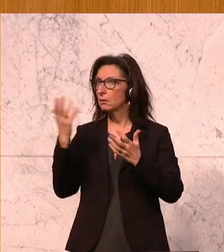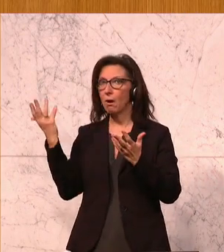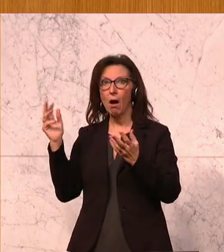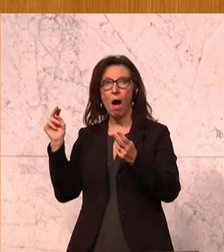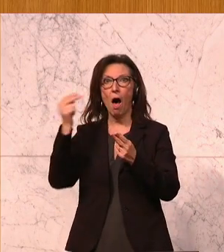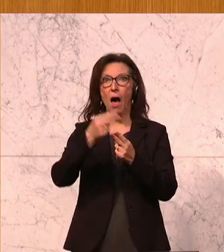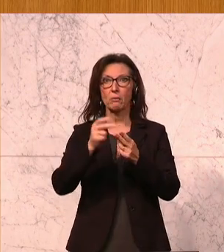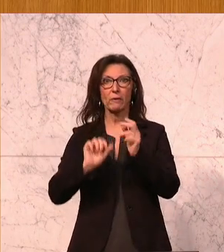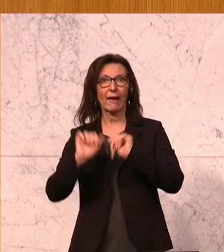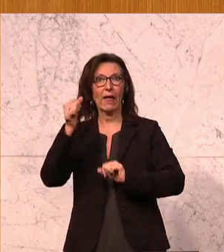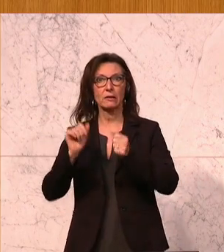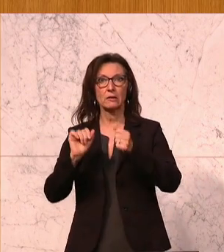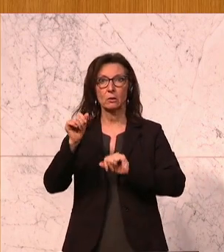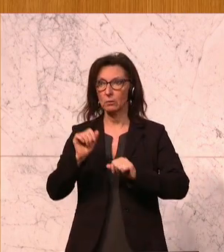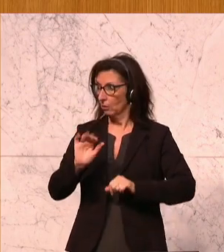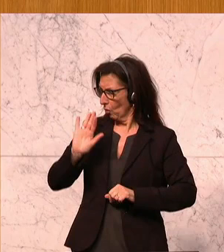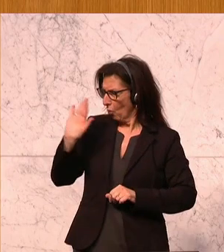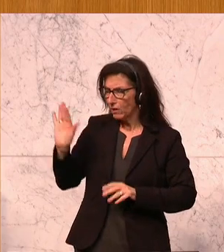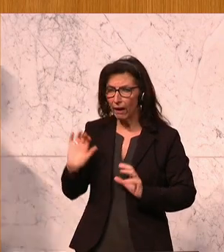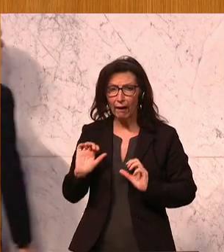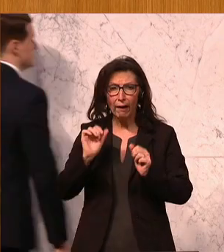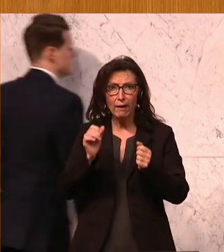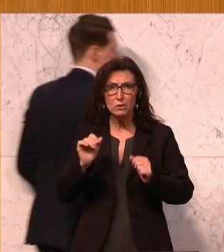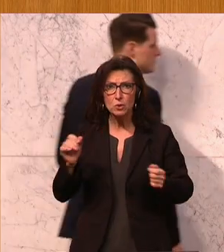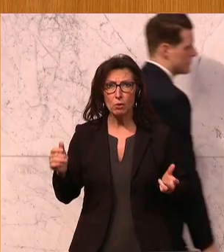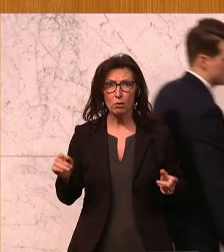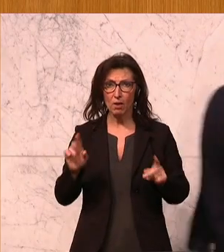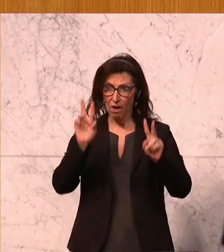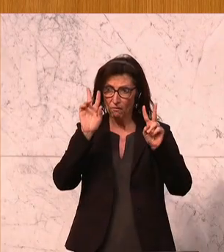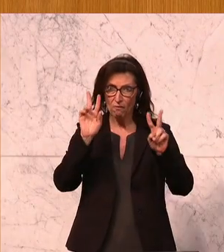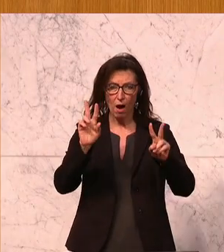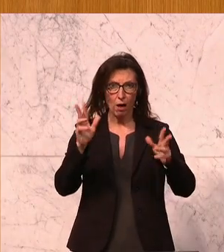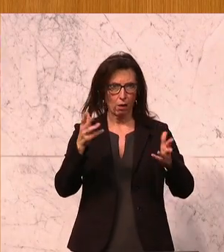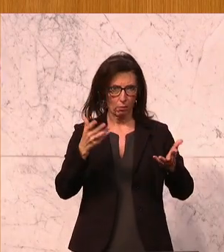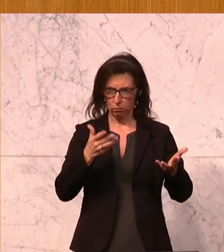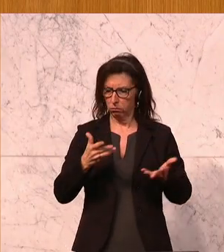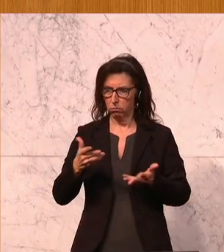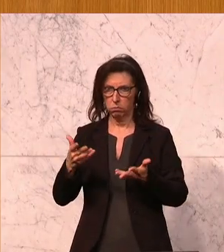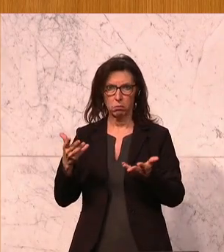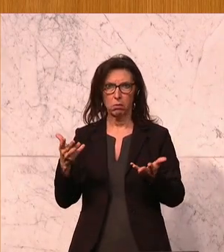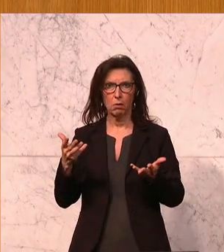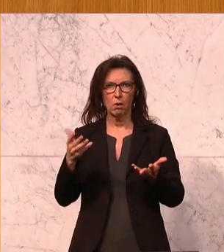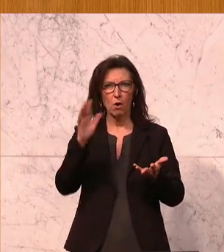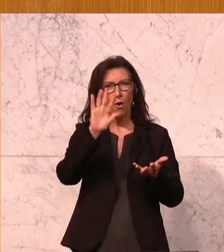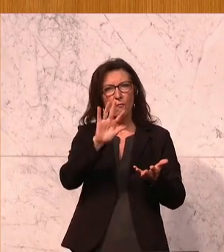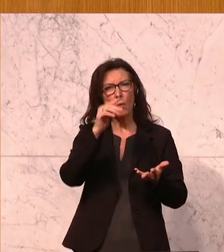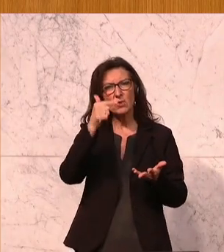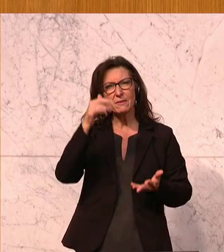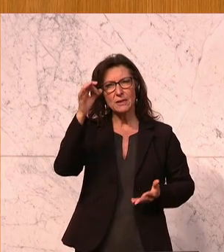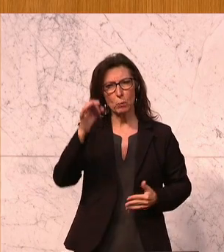zuvorderst auch Ihre Reaktion, Herr Minister, die lässt mich nämlich ratlos zurück. 25 Prozent,